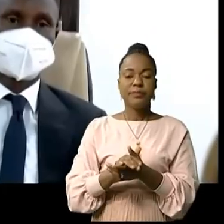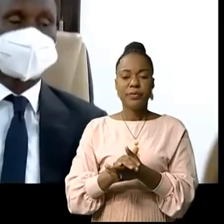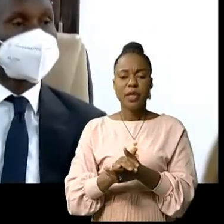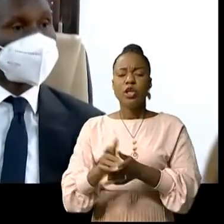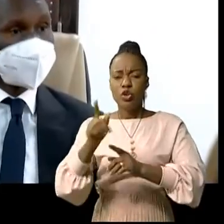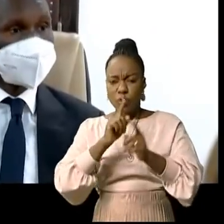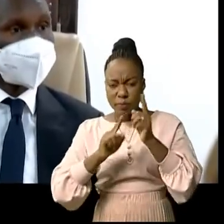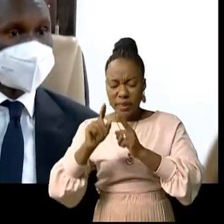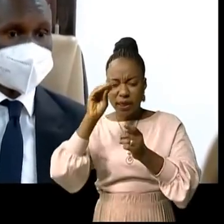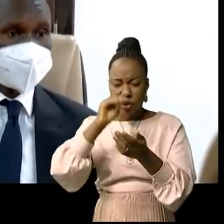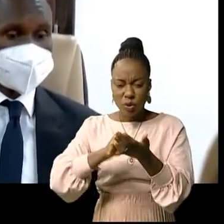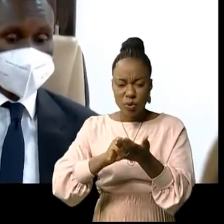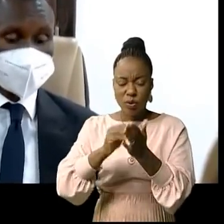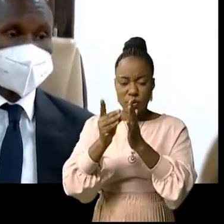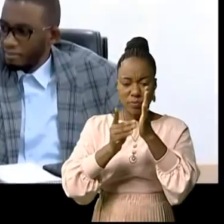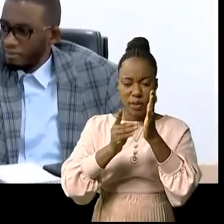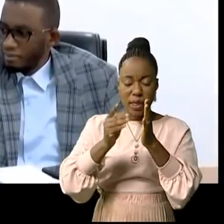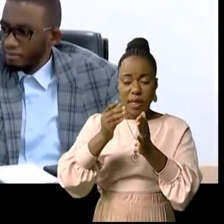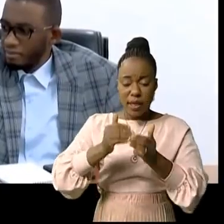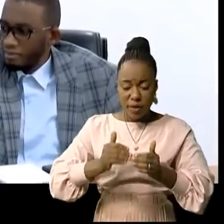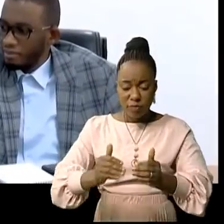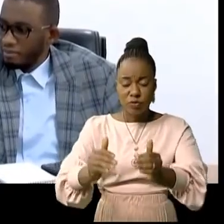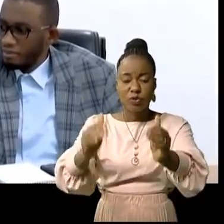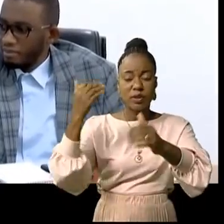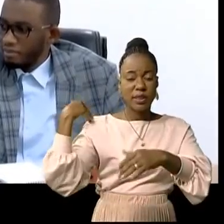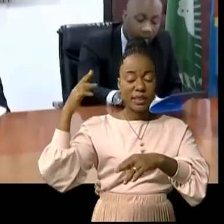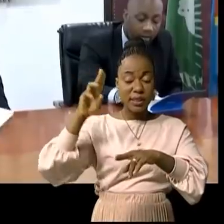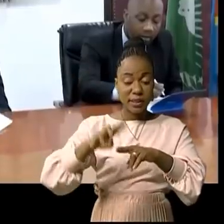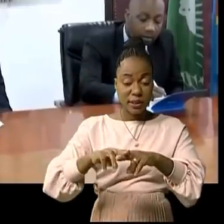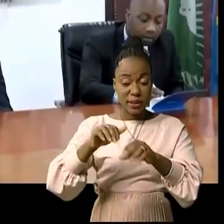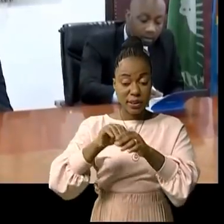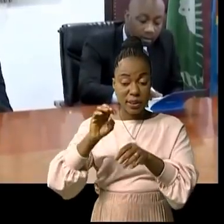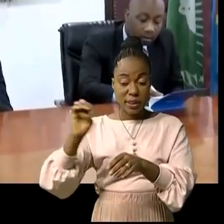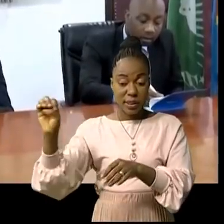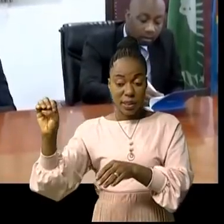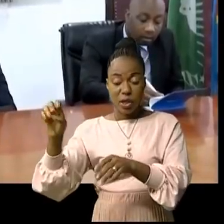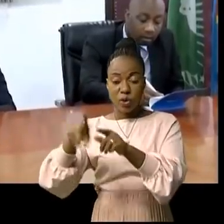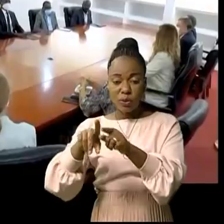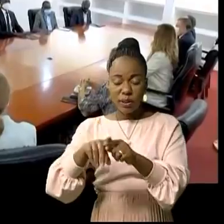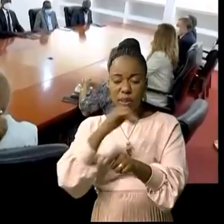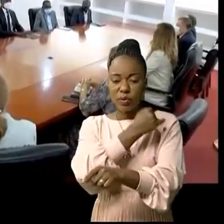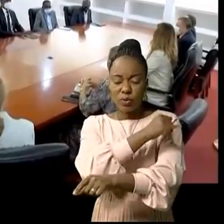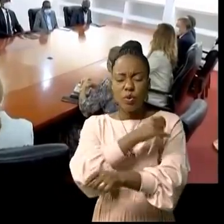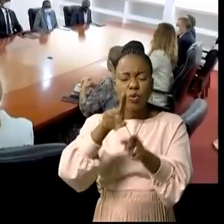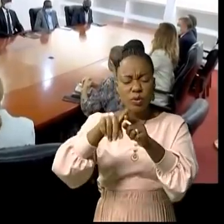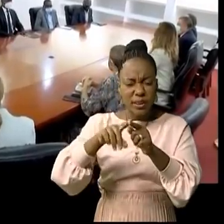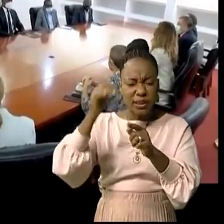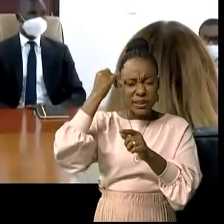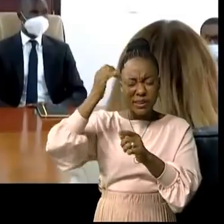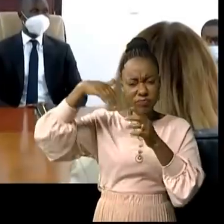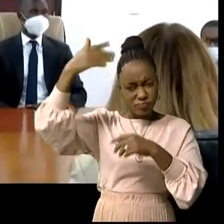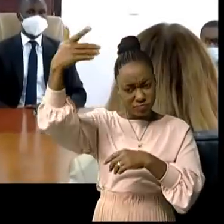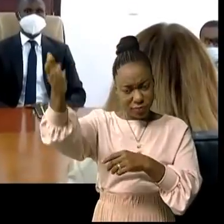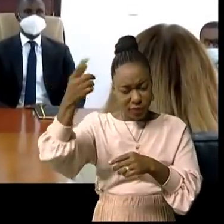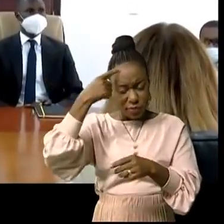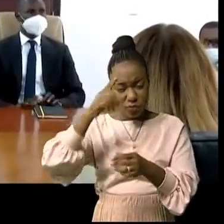problématique de l'évolution de l'état des sièges décrétés dans les provinces du Nord-Kivu et de Litori, le perspective à venir qui en découle ainsi que l